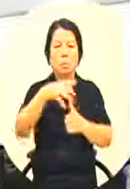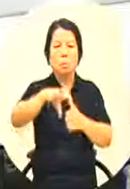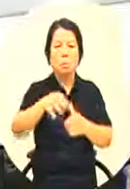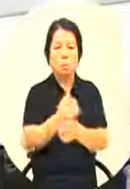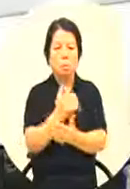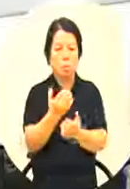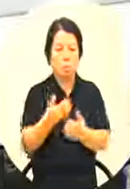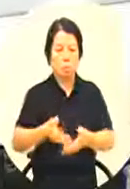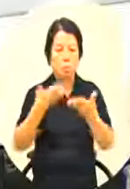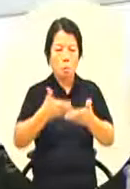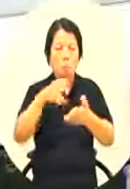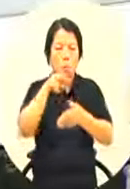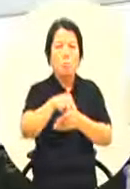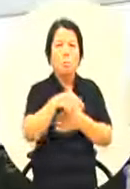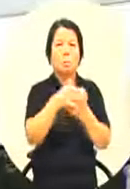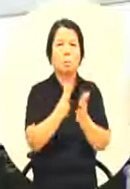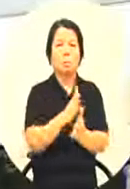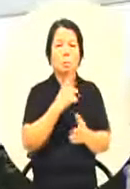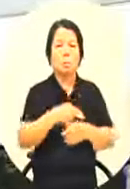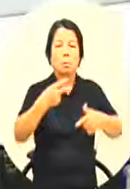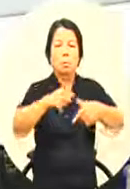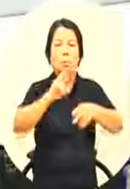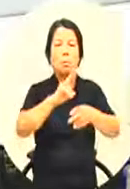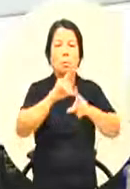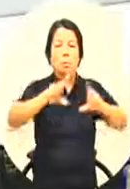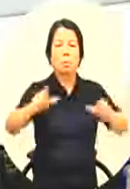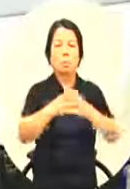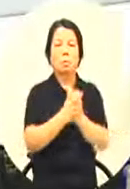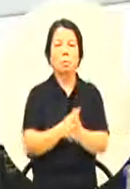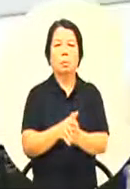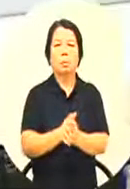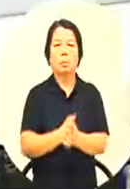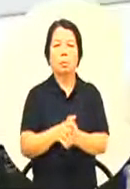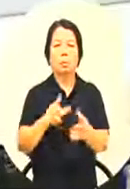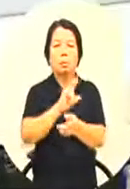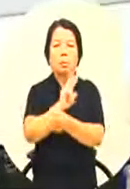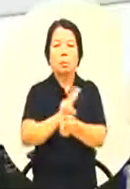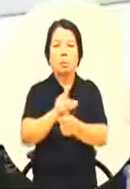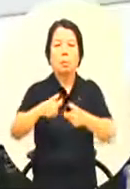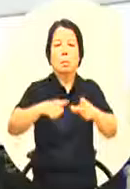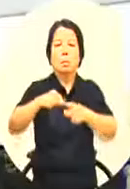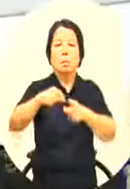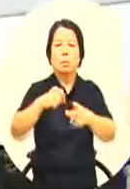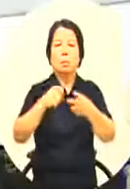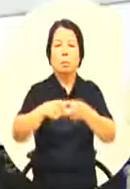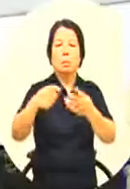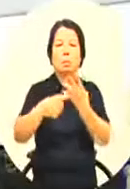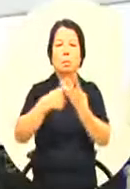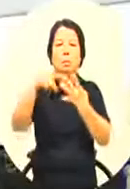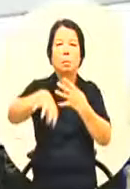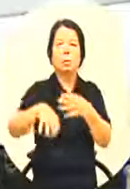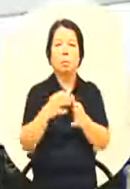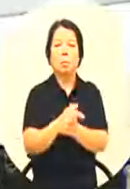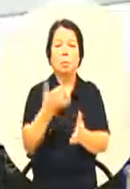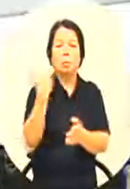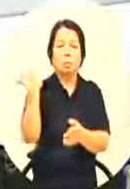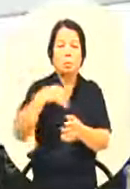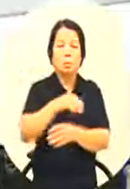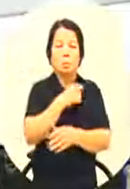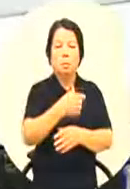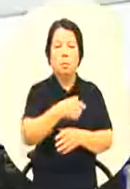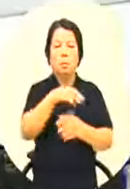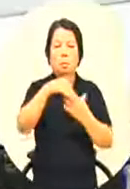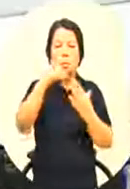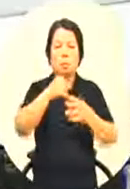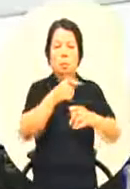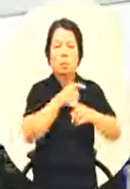重的尤其是我们在人大还有林园工业区雨亭的选区是在大辽林园那